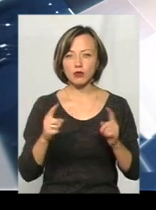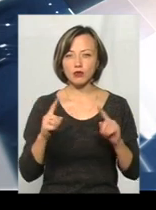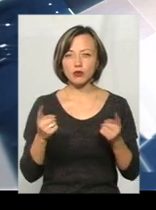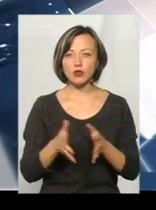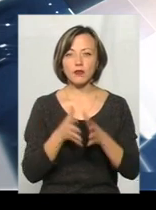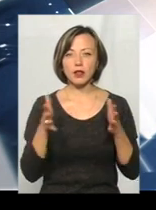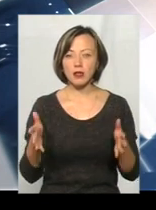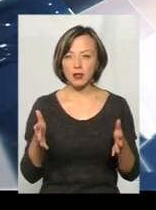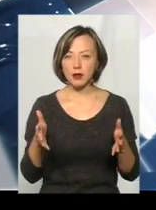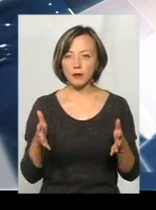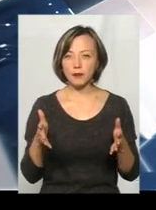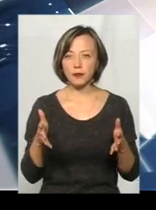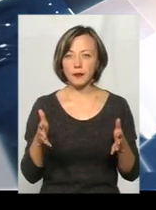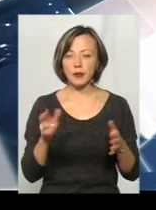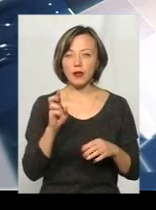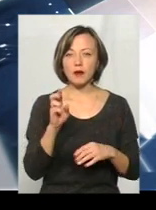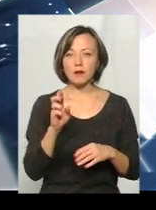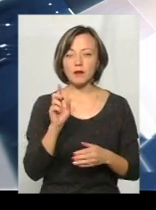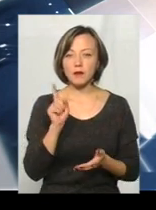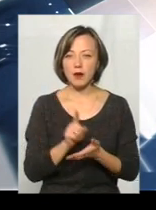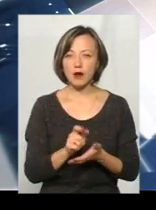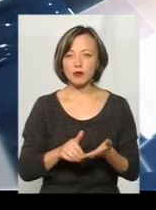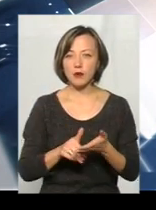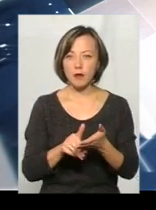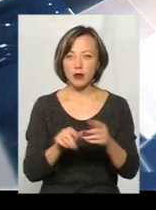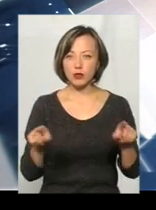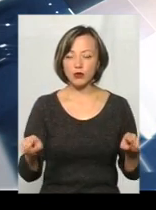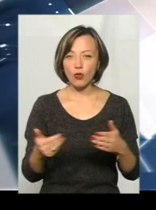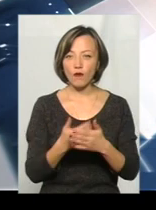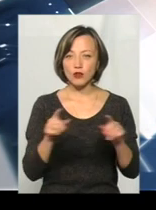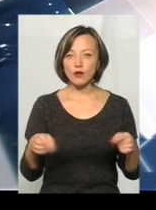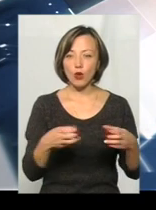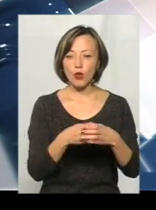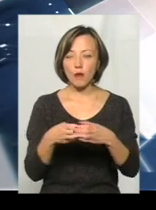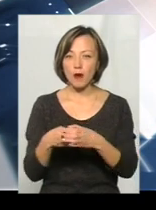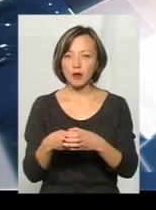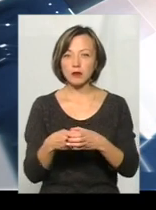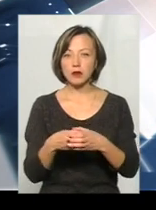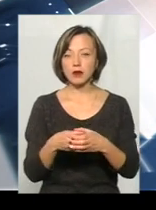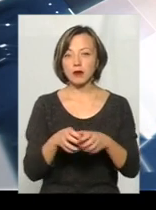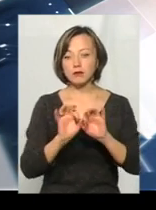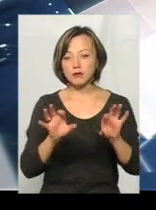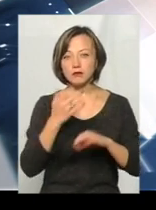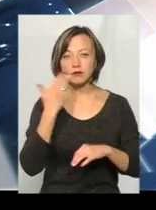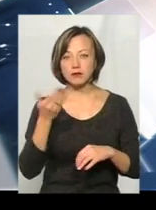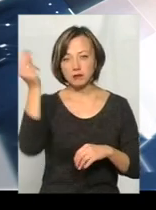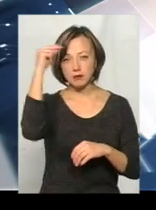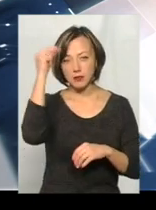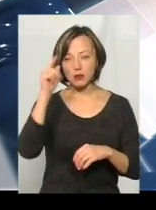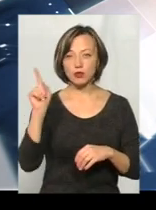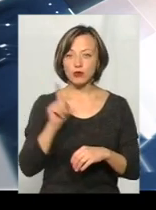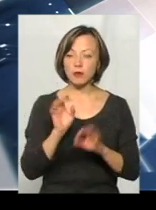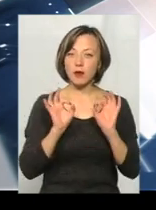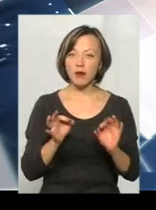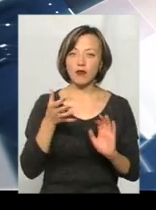-дуже великі. Вони мають допомагати новоствореним громадам, організовувати лекції, семінари для того, щоб вони вчилися,